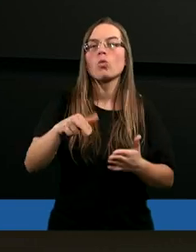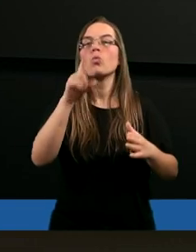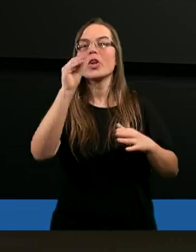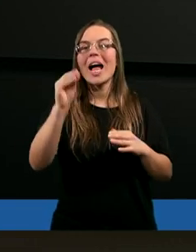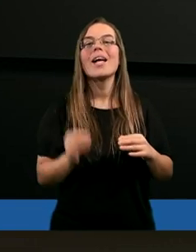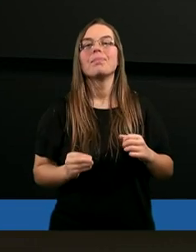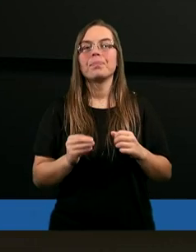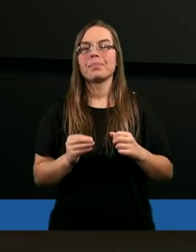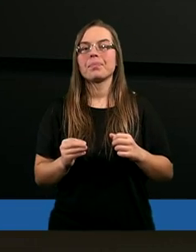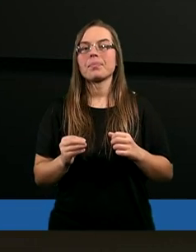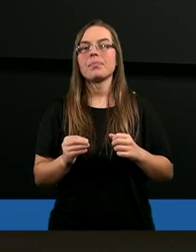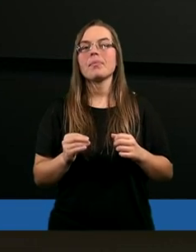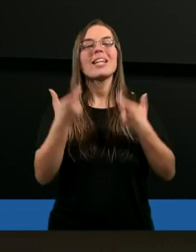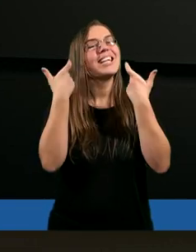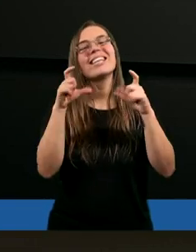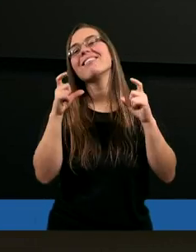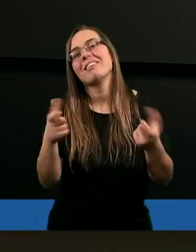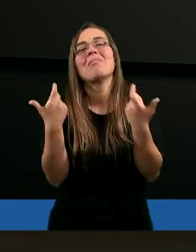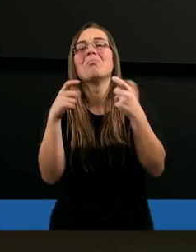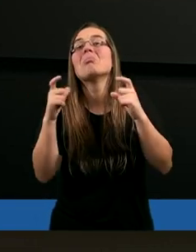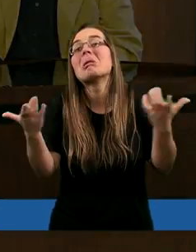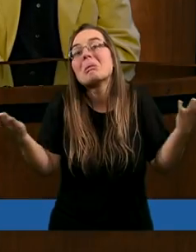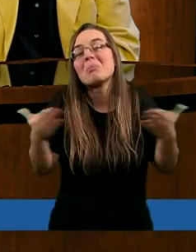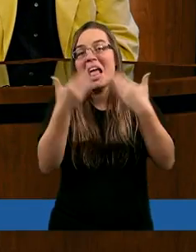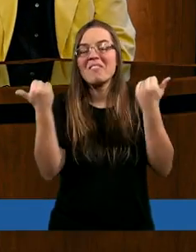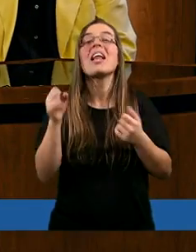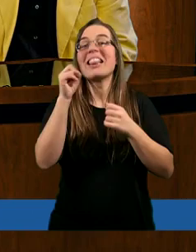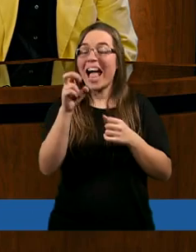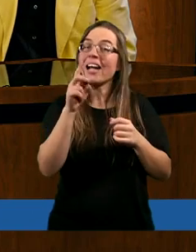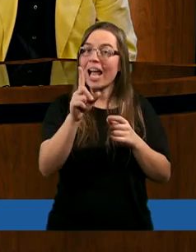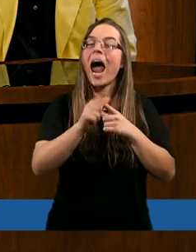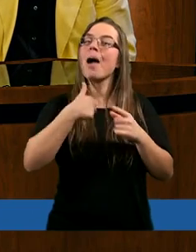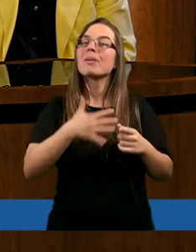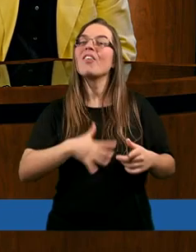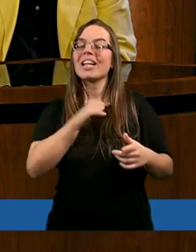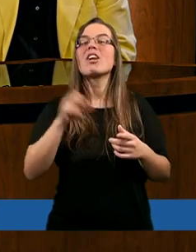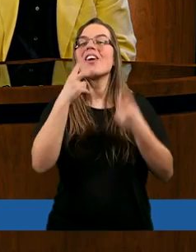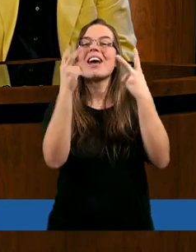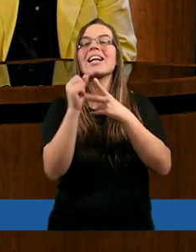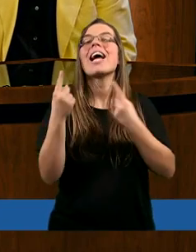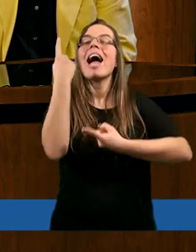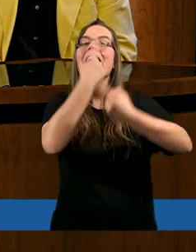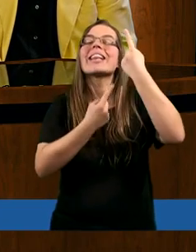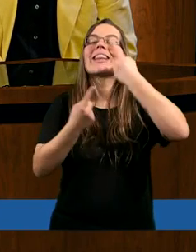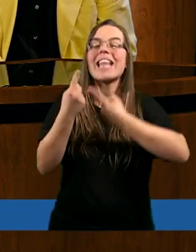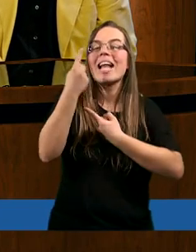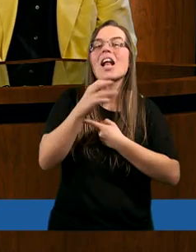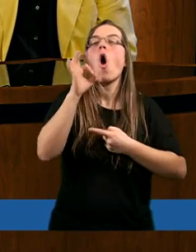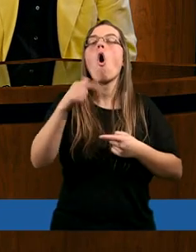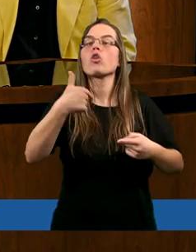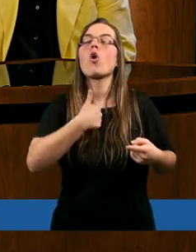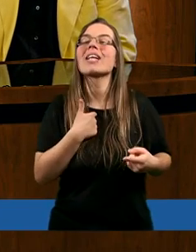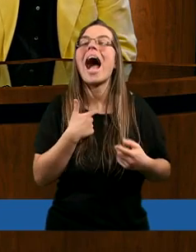że nic nie wiedzą. Nic. No tak, ale też mi się wydaje, że ważna jest intencja. Po co proszę? Po to, żeby